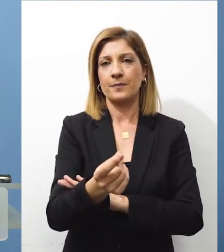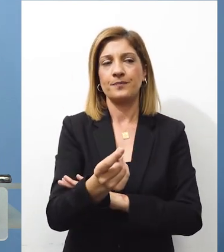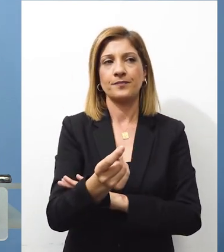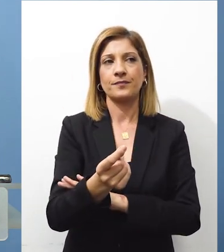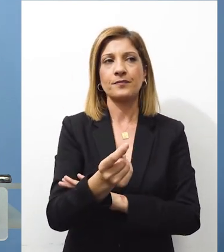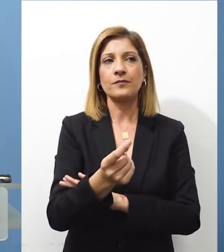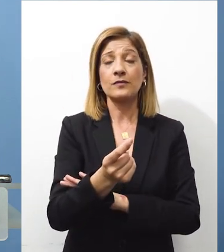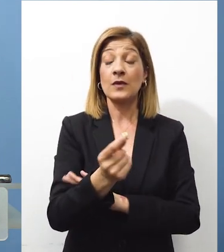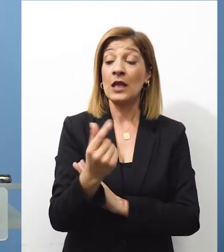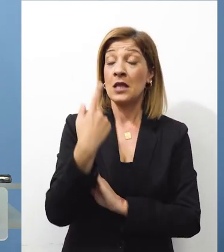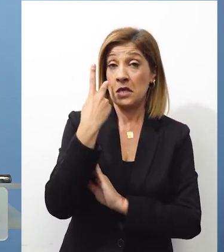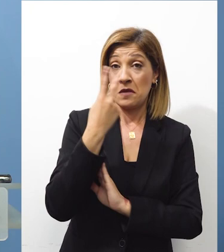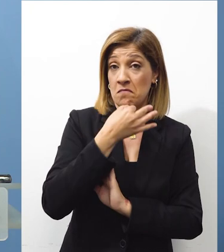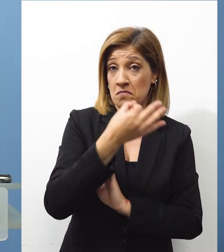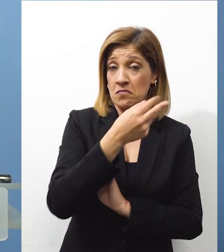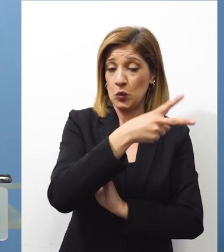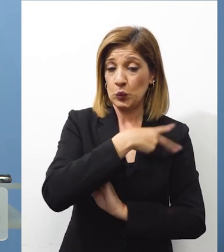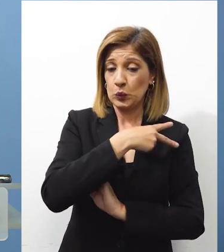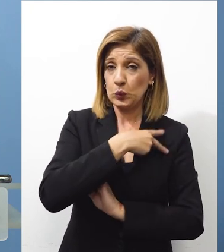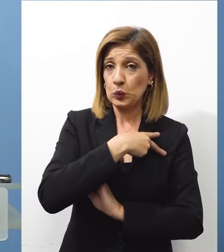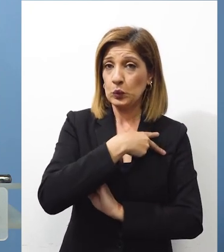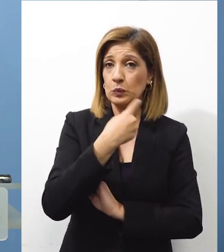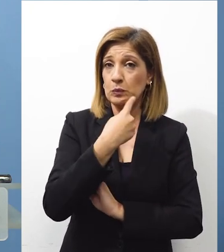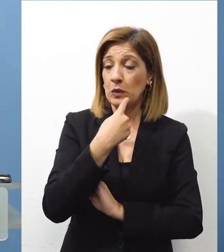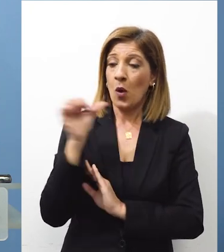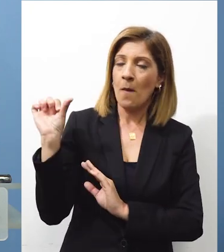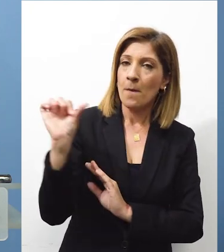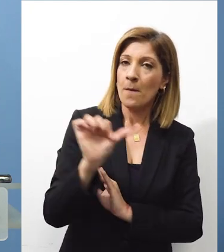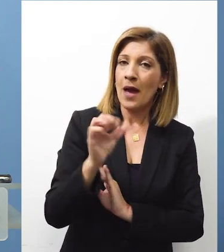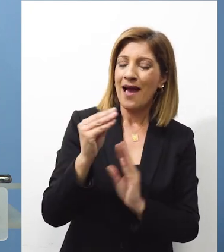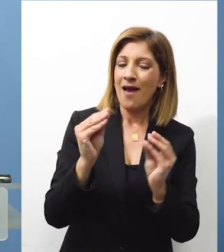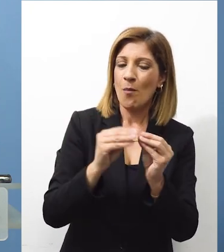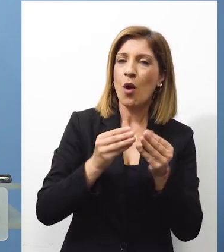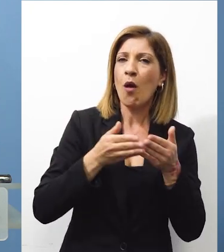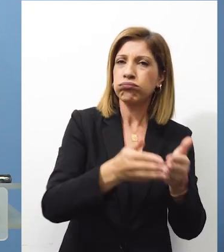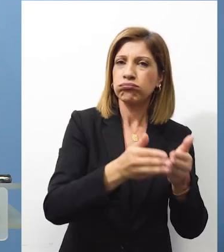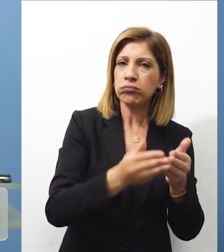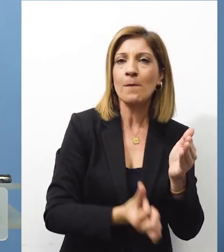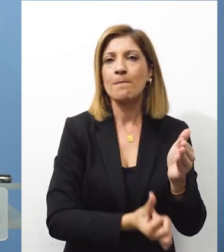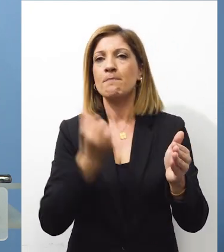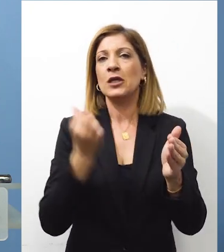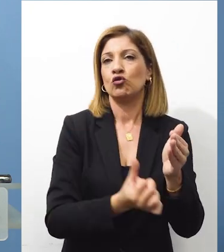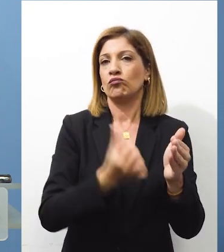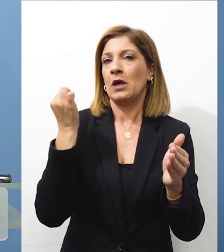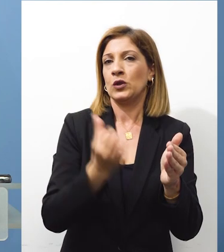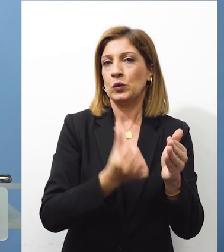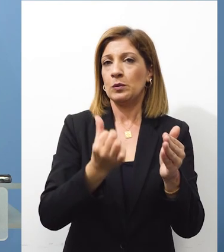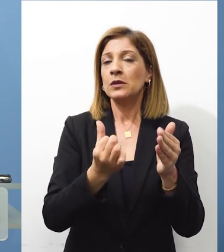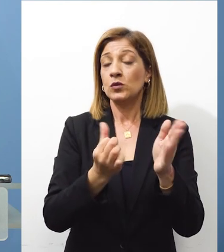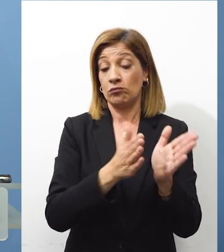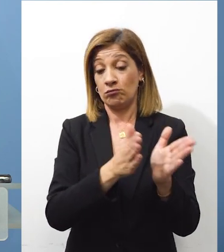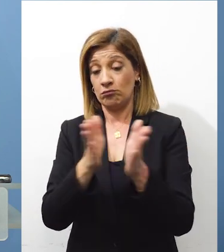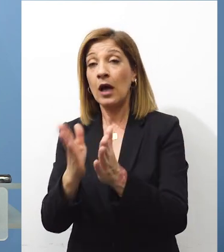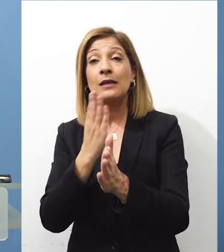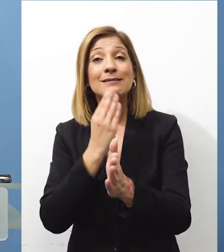Είπατε ότι οι επιστροφές σωστά είπατε ότι οι επιστροφές είναι περισσότερες από όσους έρχονται αλλάξε όσον καταλαβαίνουν αυτό δεν ισχύει για τους σύρους